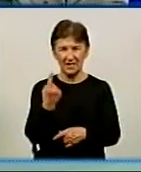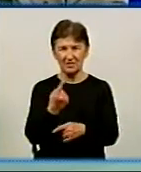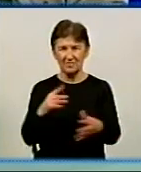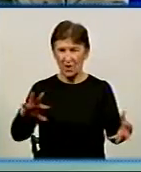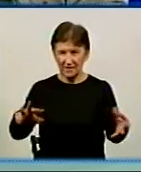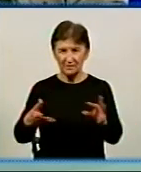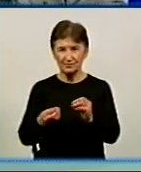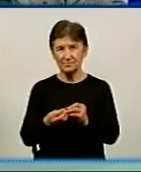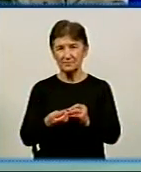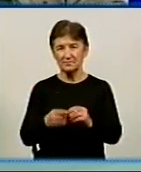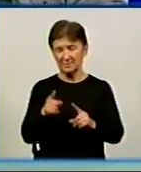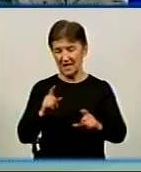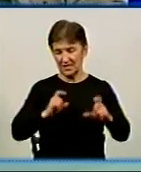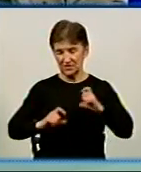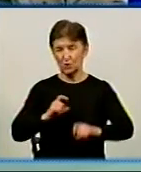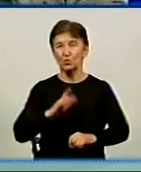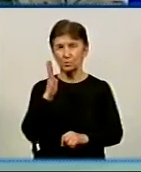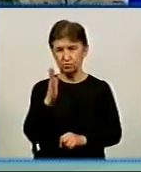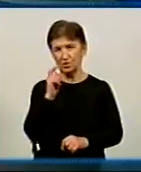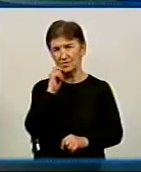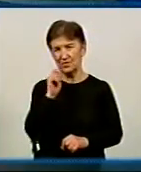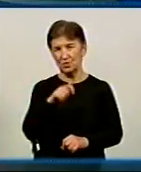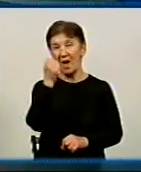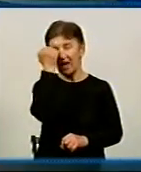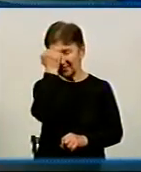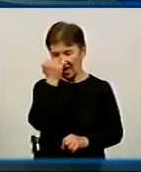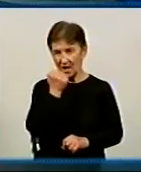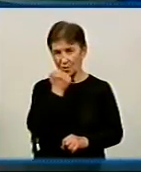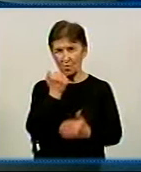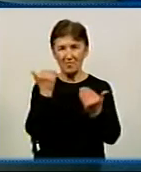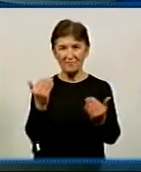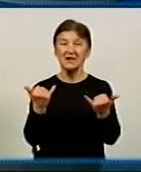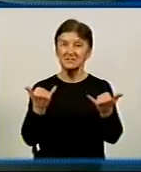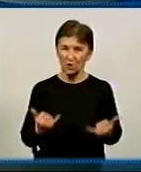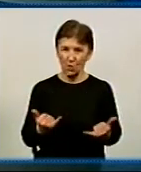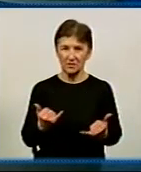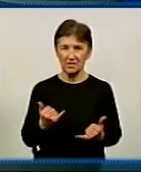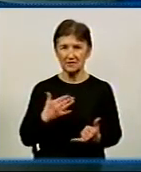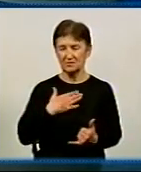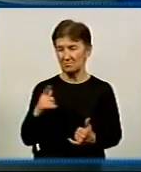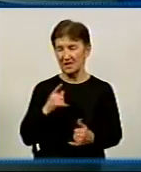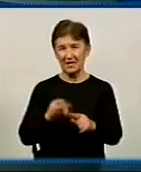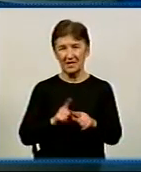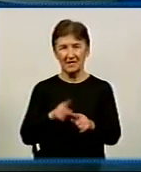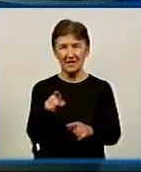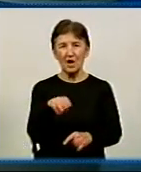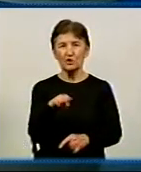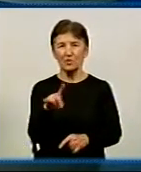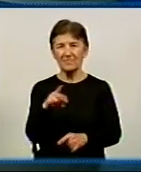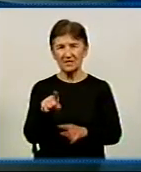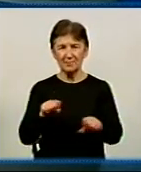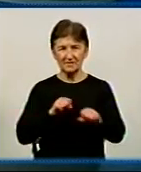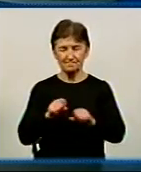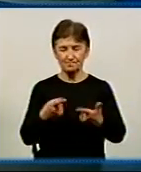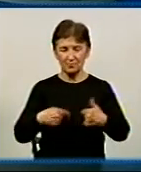капеланство, інститут капеланства буде в Україні. Дякую вам. Сьогодні із моїми гостями, нагадаю, це був Валерій Труфанов, керівник